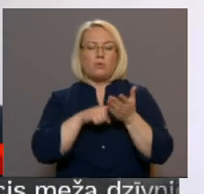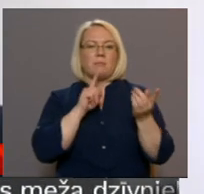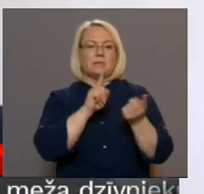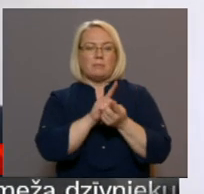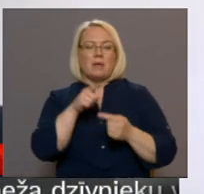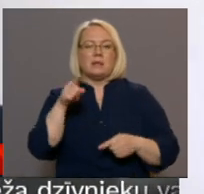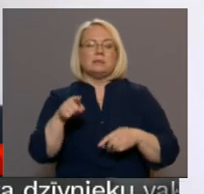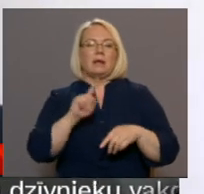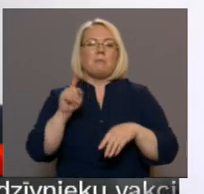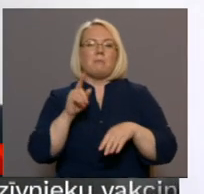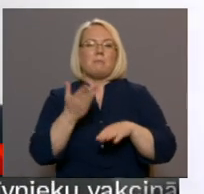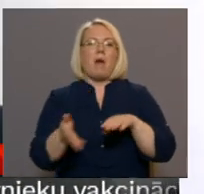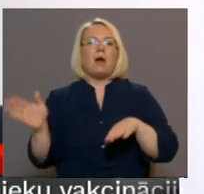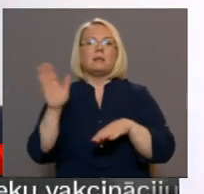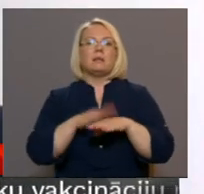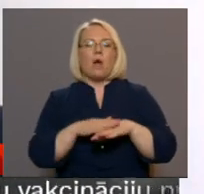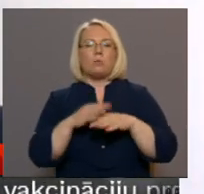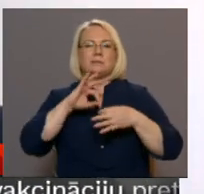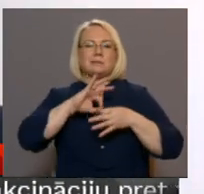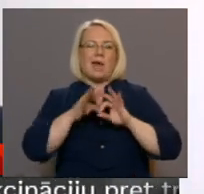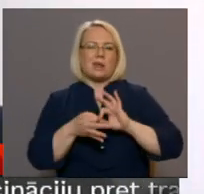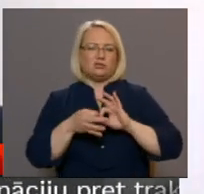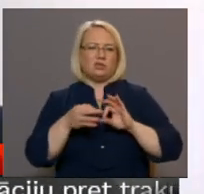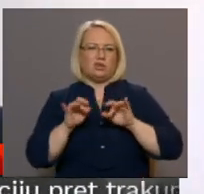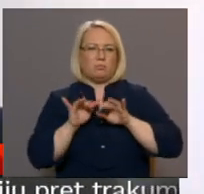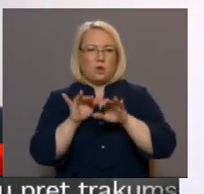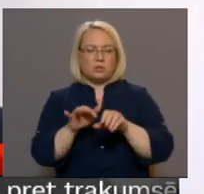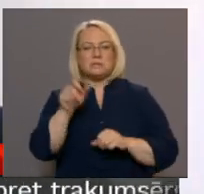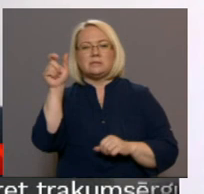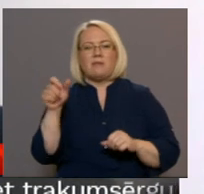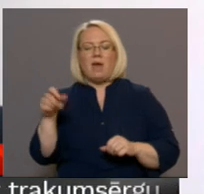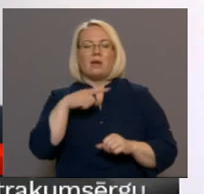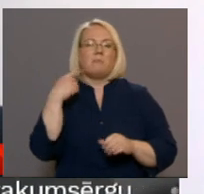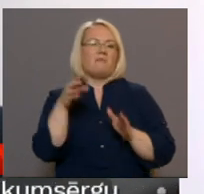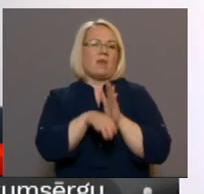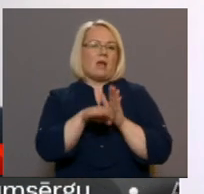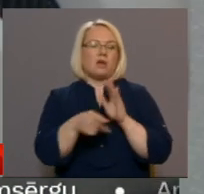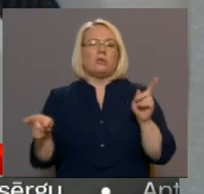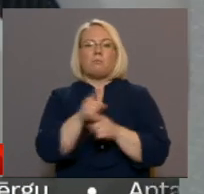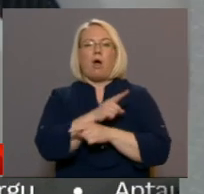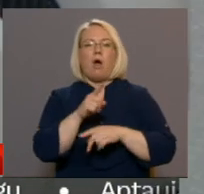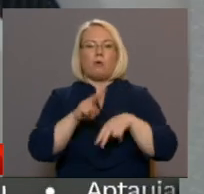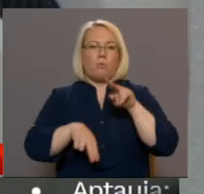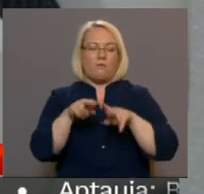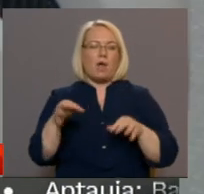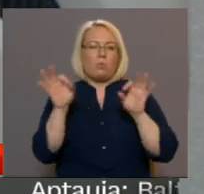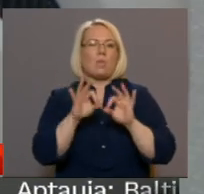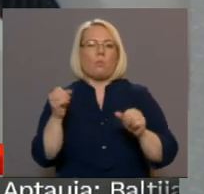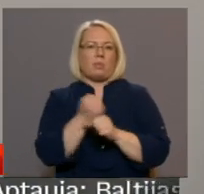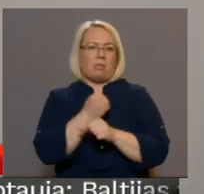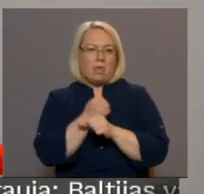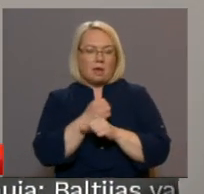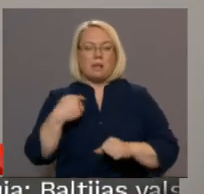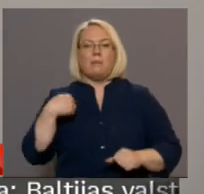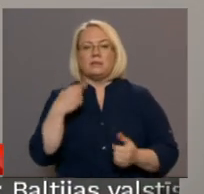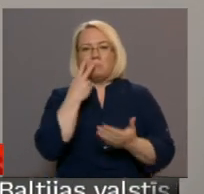varbūt tas ir pa daudz sarežģītas procesas. Cilvēki izvēlas vienkārši pārbūvēt un neko nedarīt. Šeit mēs pievērsām uzvanību.